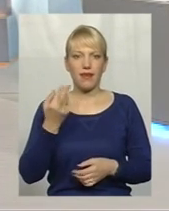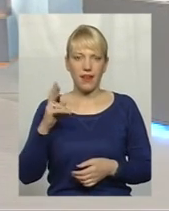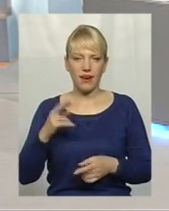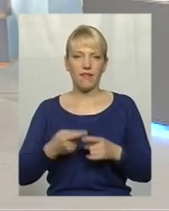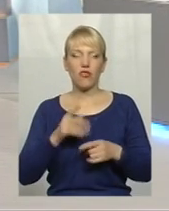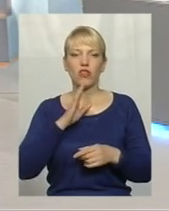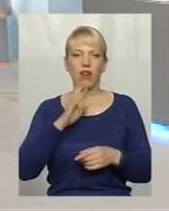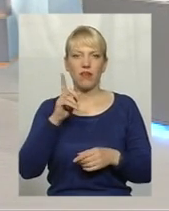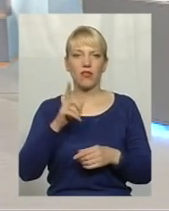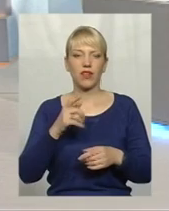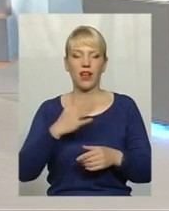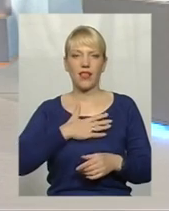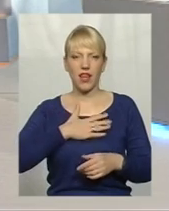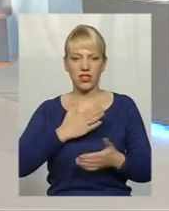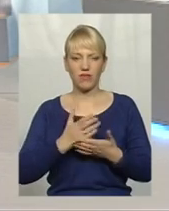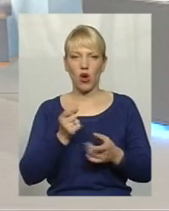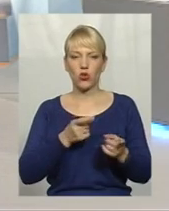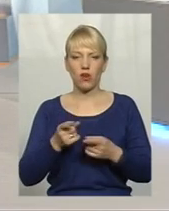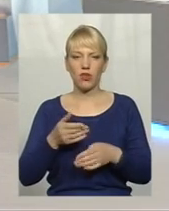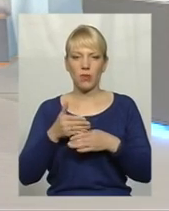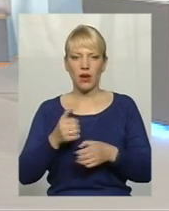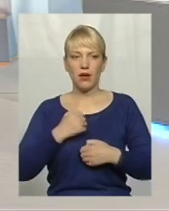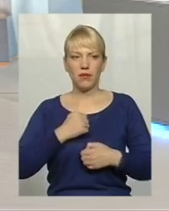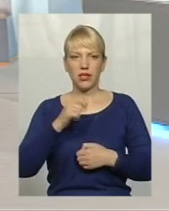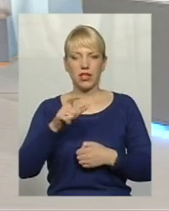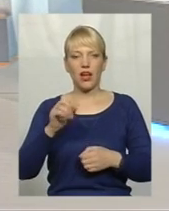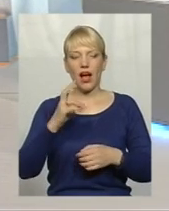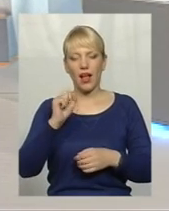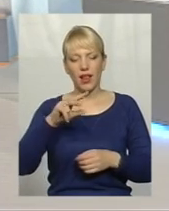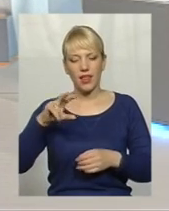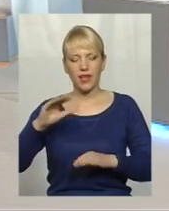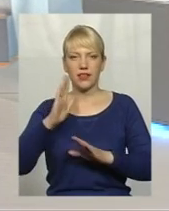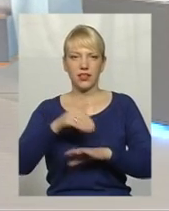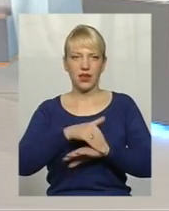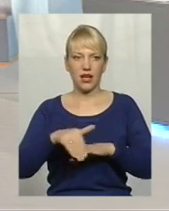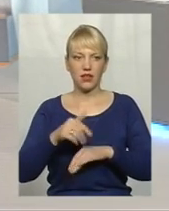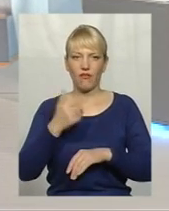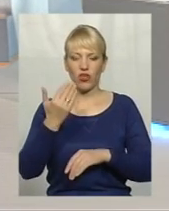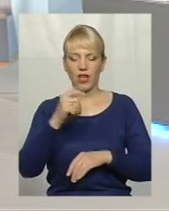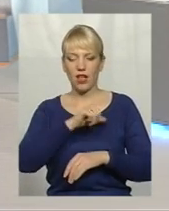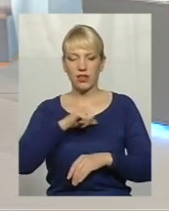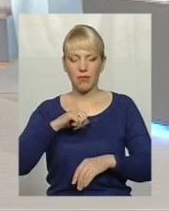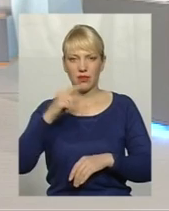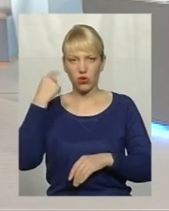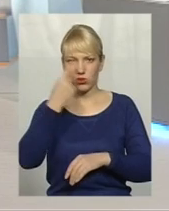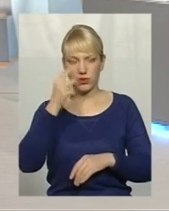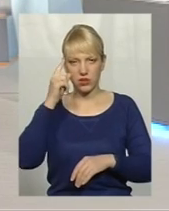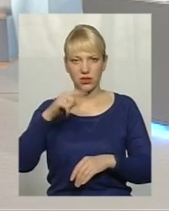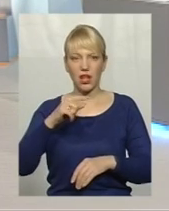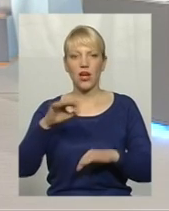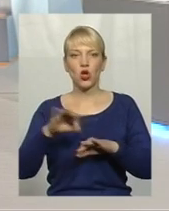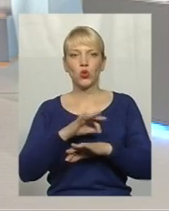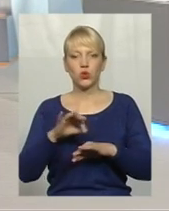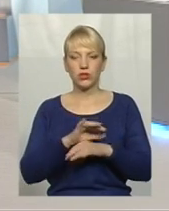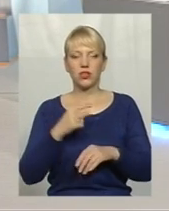так готова допомагати нашим бійцям, але адресно, і вона особисто знає дружин, говорить з бійцями, і адресно